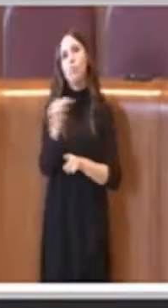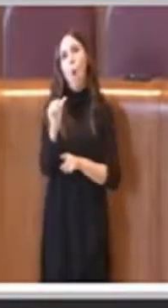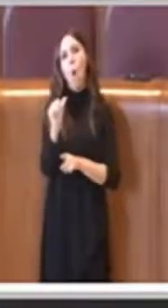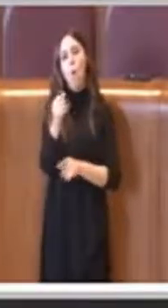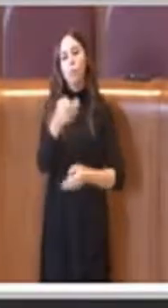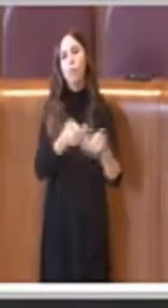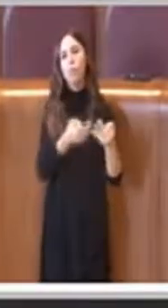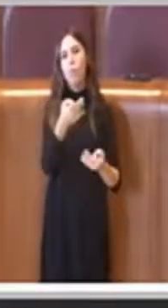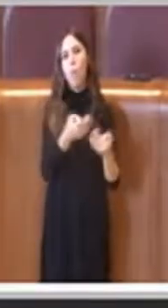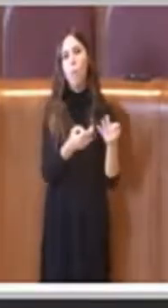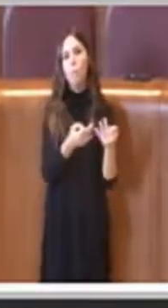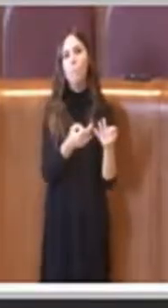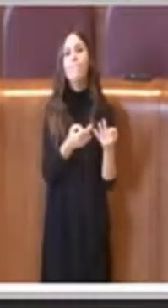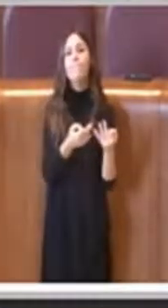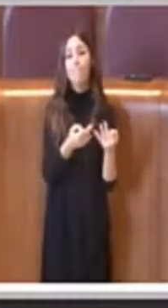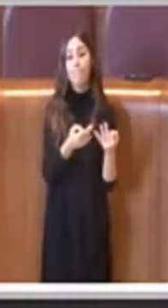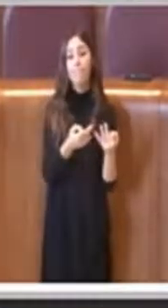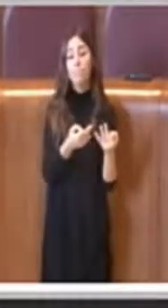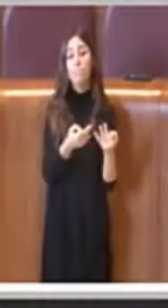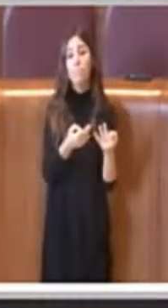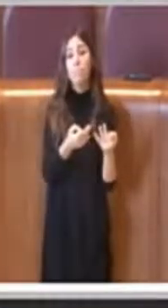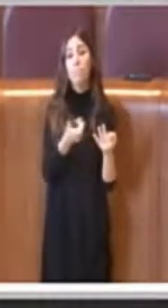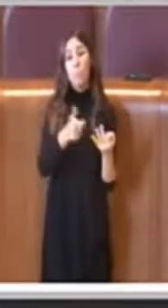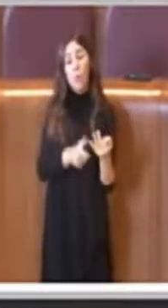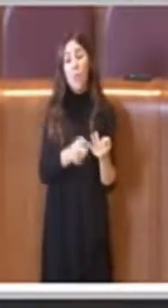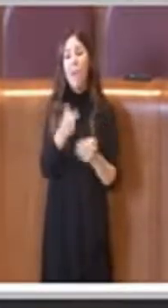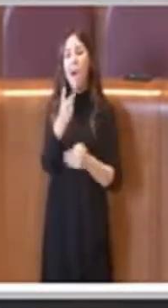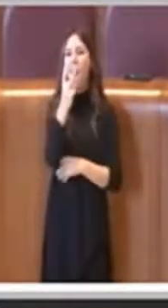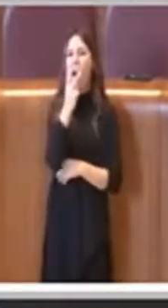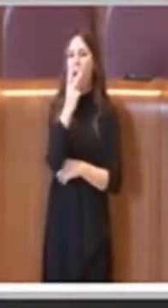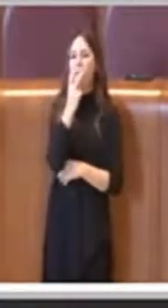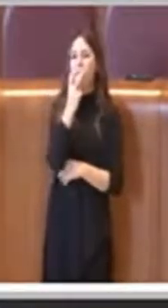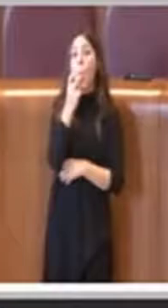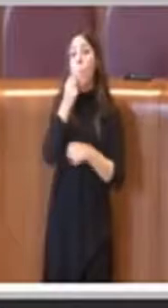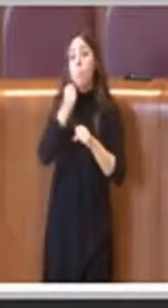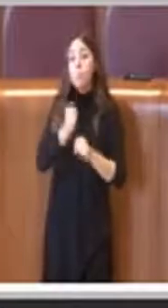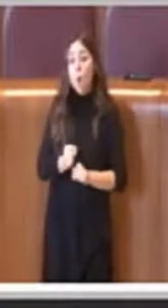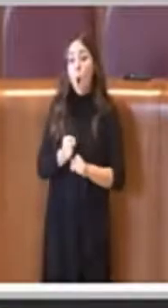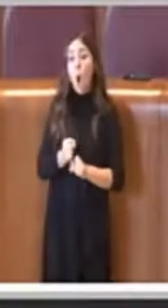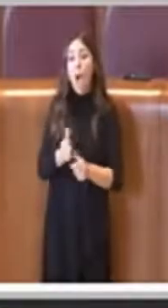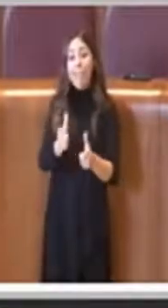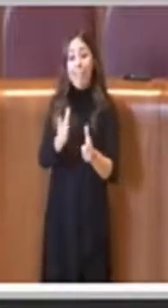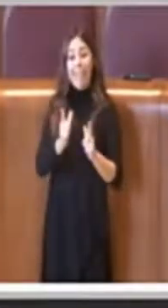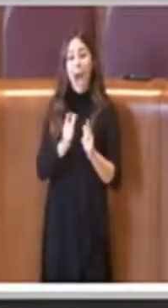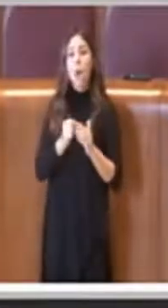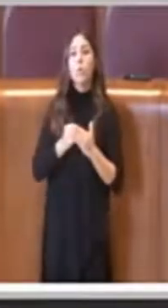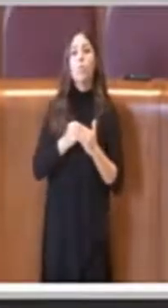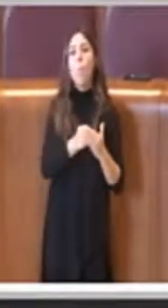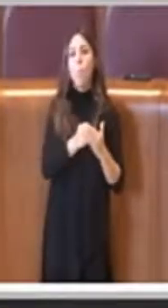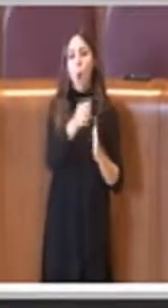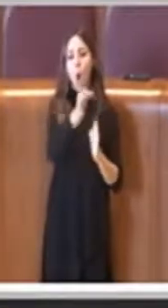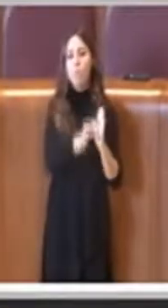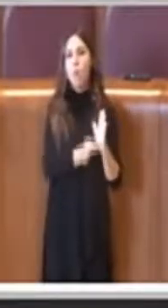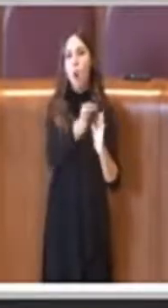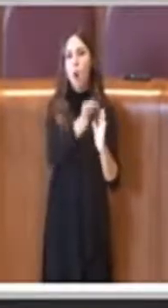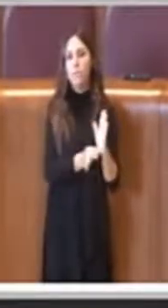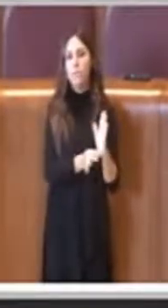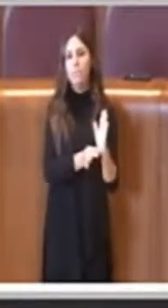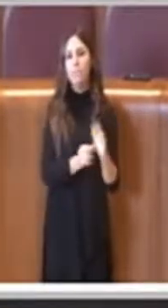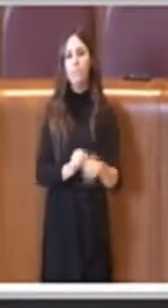quegli avvocati che comunque d'essere in qualche modo supporto normativo a questo strumento.